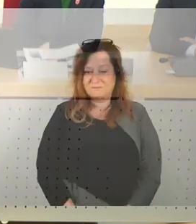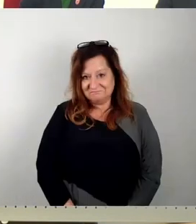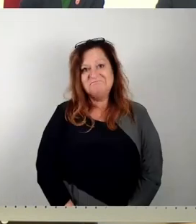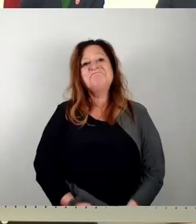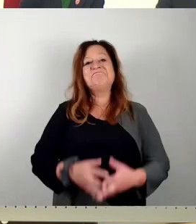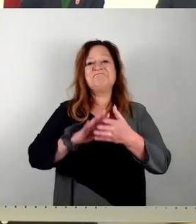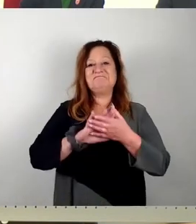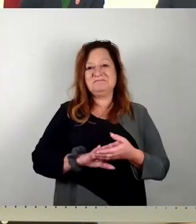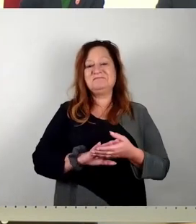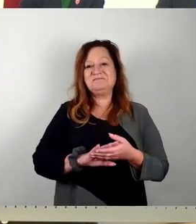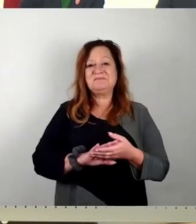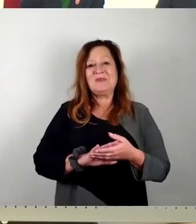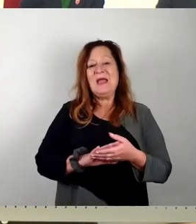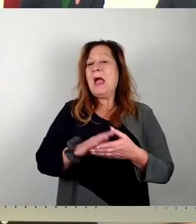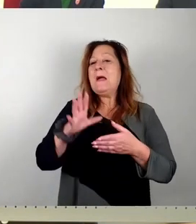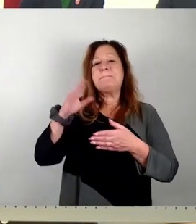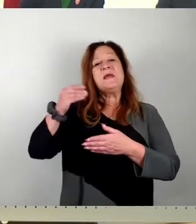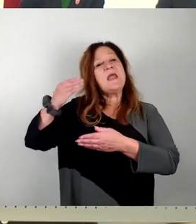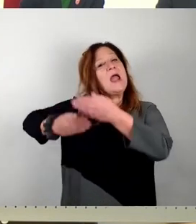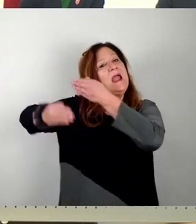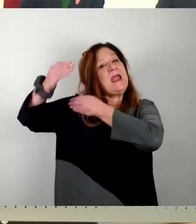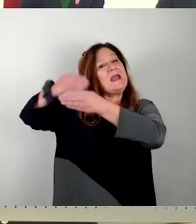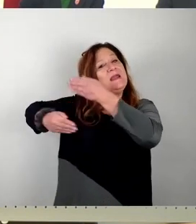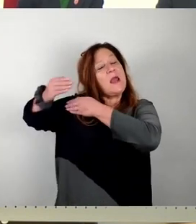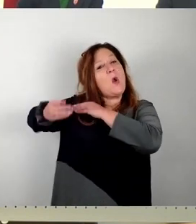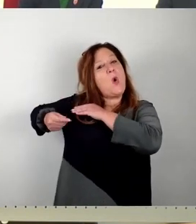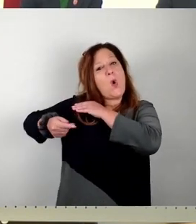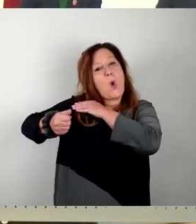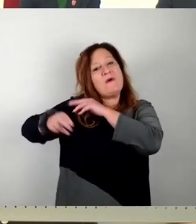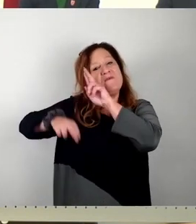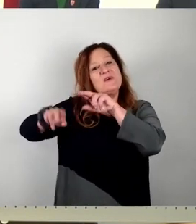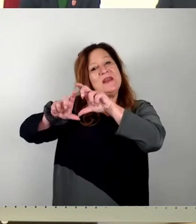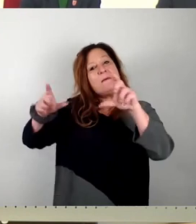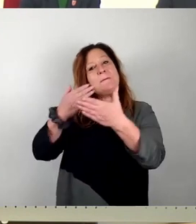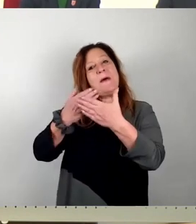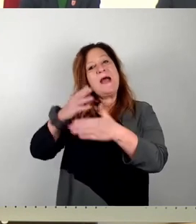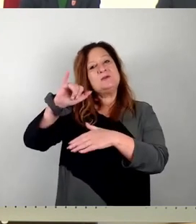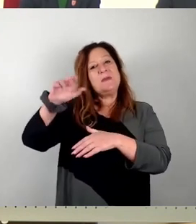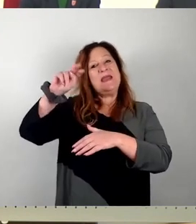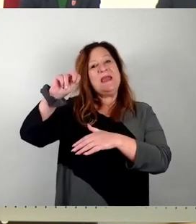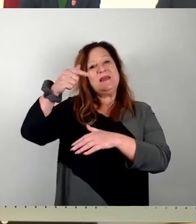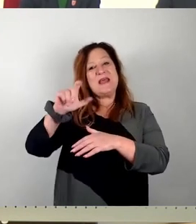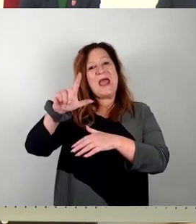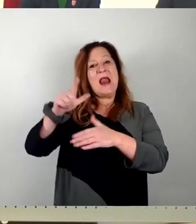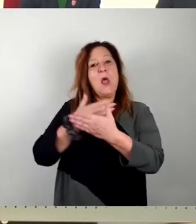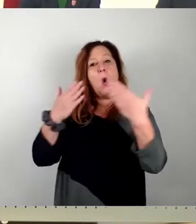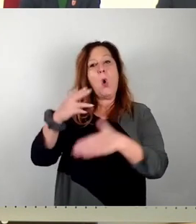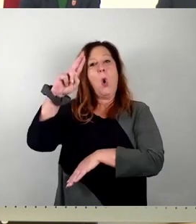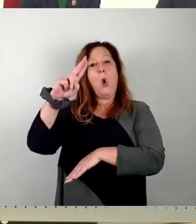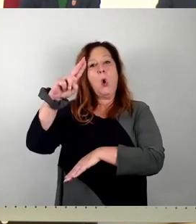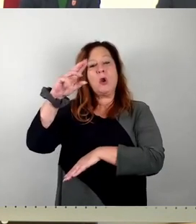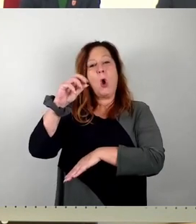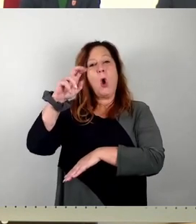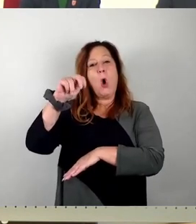Mit historischen Investitionen von Unternehmen wie Intel oder Honda kann Columbus erwarten, über